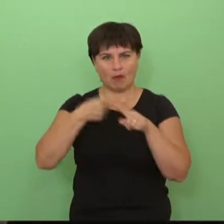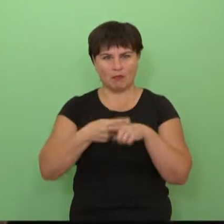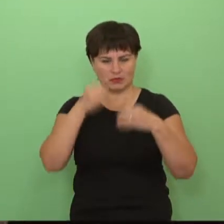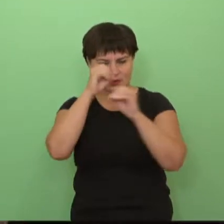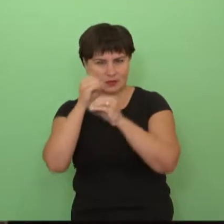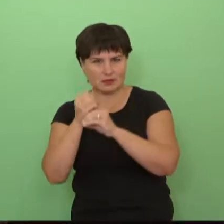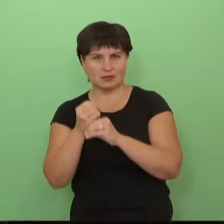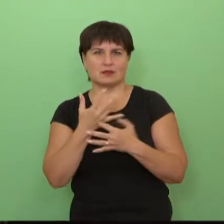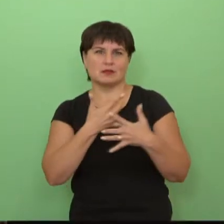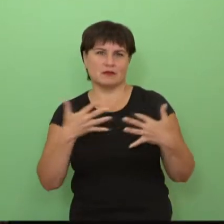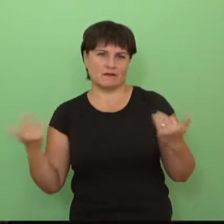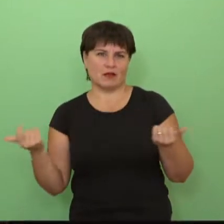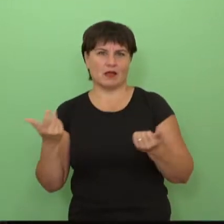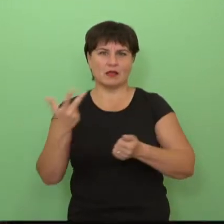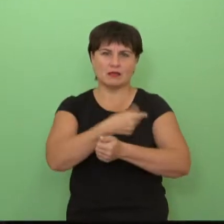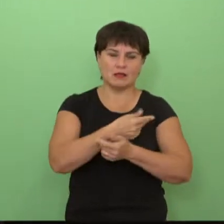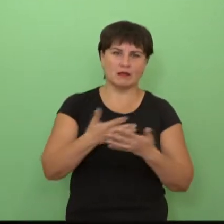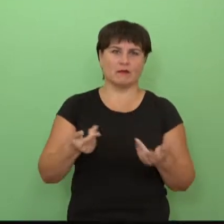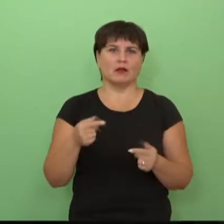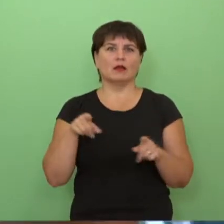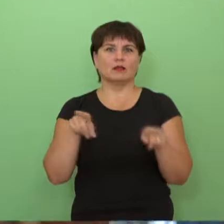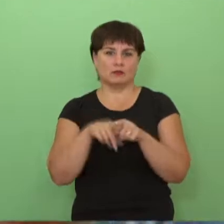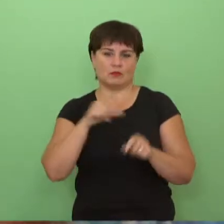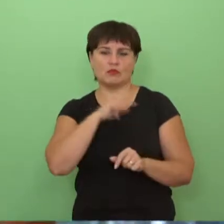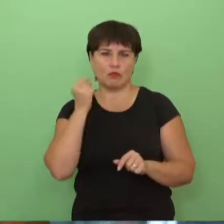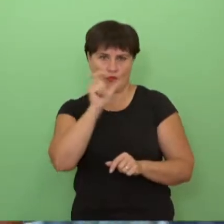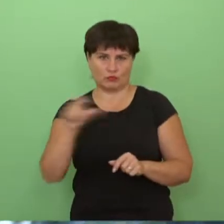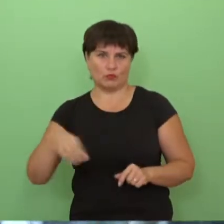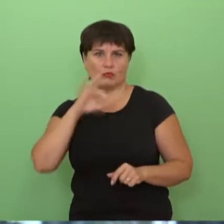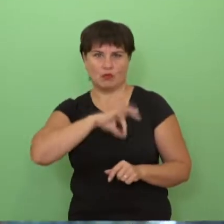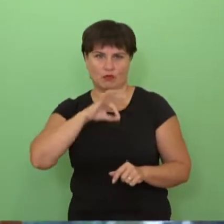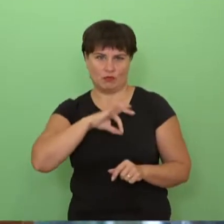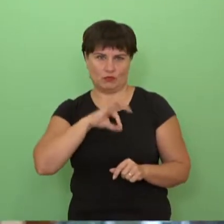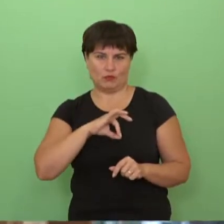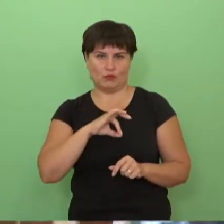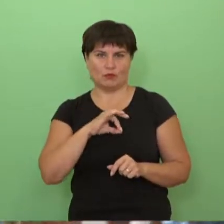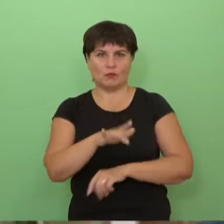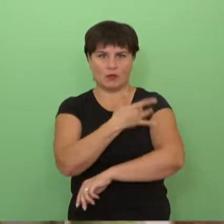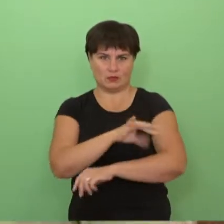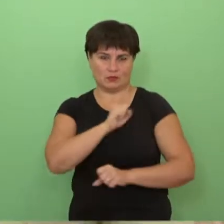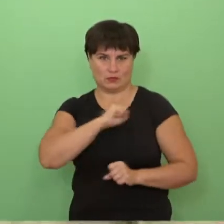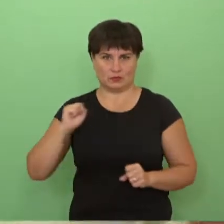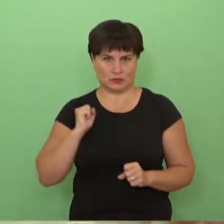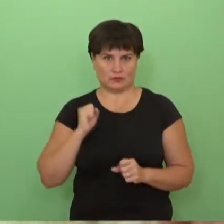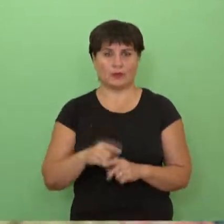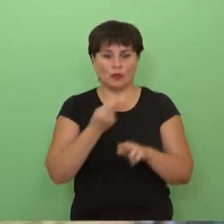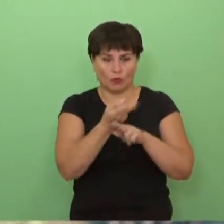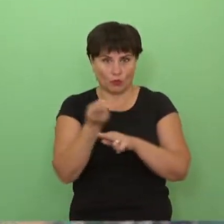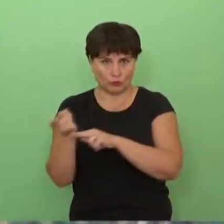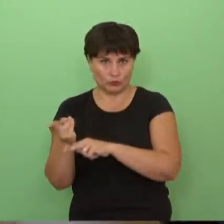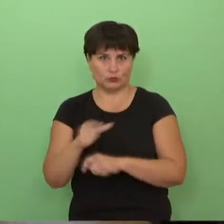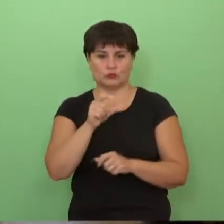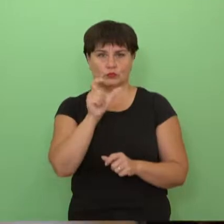Todėl vis daugiau žmonių naudojasi dienos stacionaro bei rehabilitacijos paslaugomis, o gulinčių ligoninių skaičius natūraliai